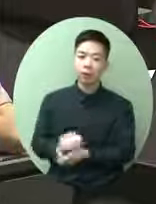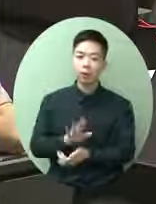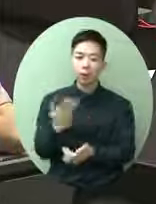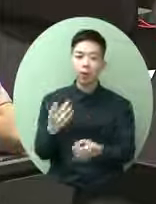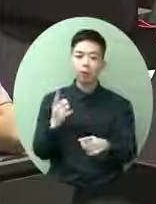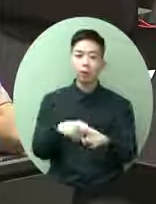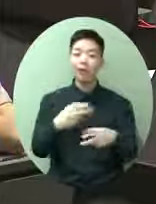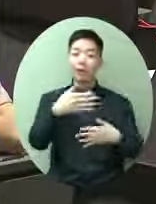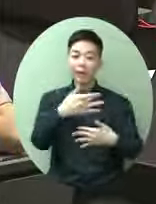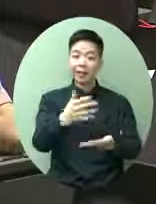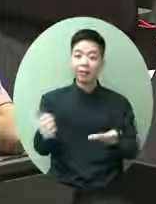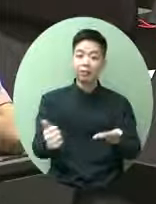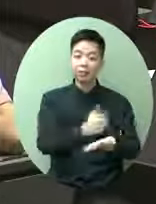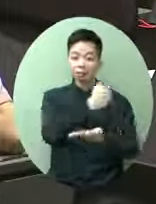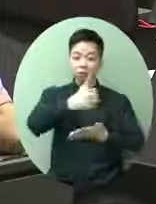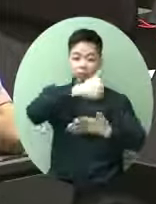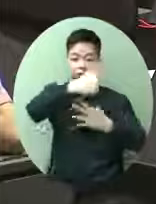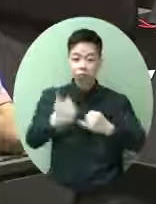多地區商討呢A區那裡麻煩